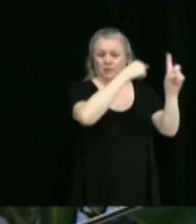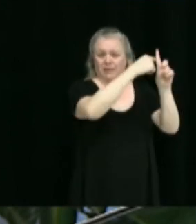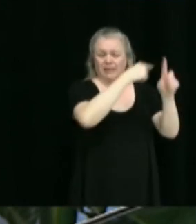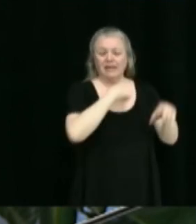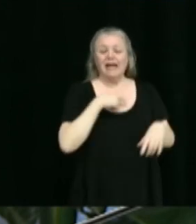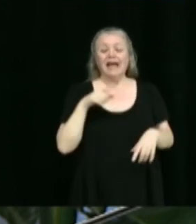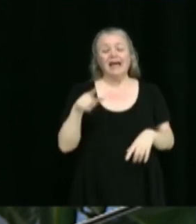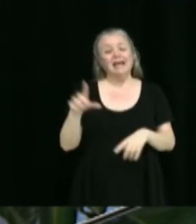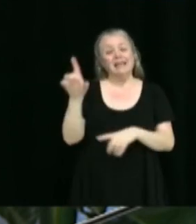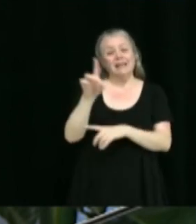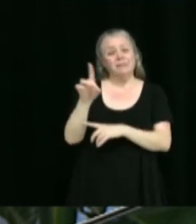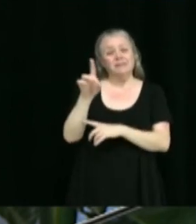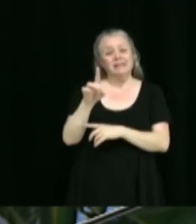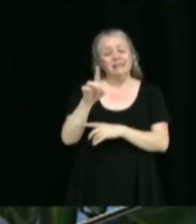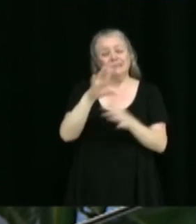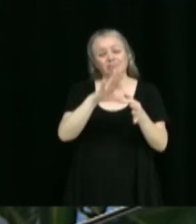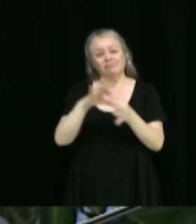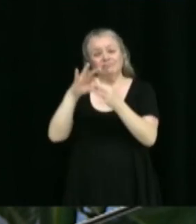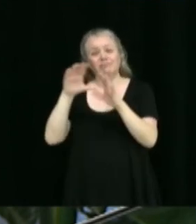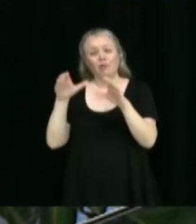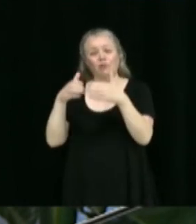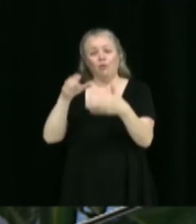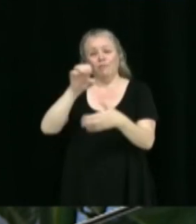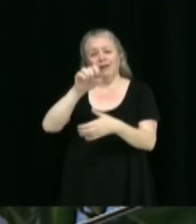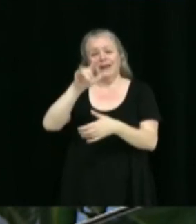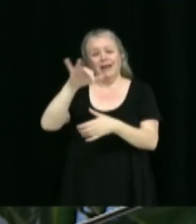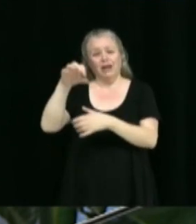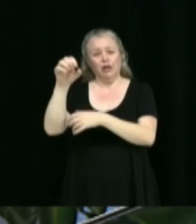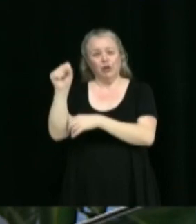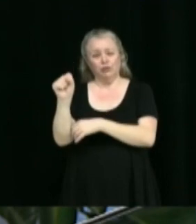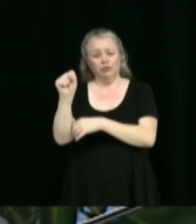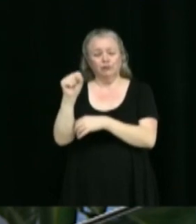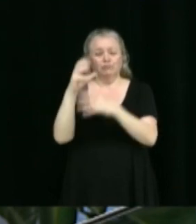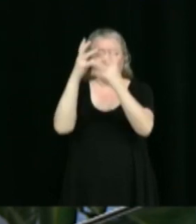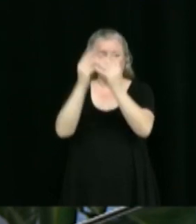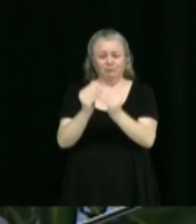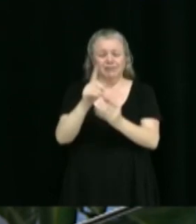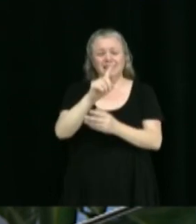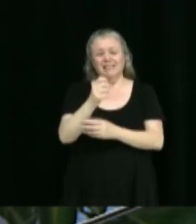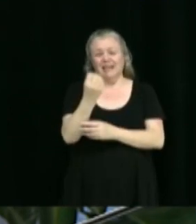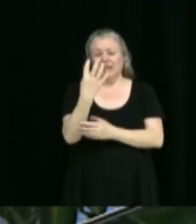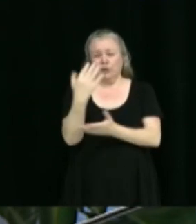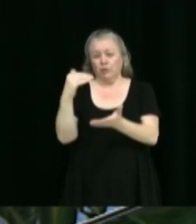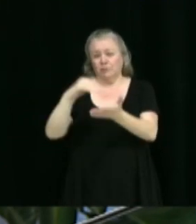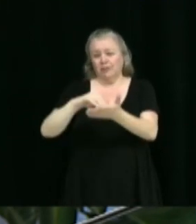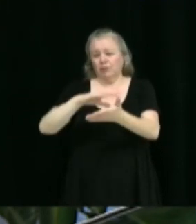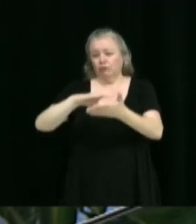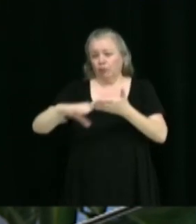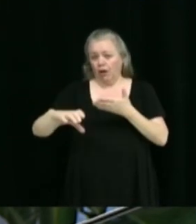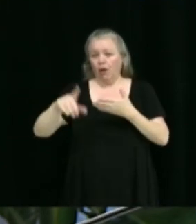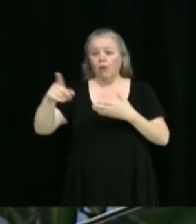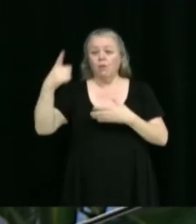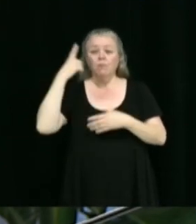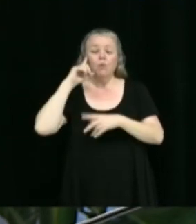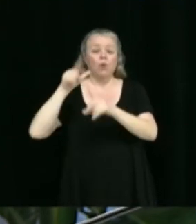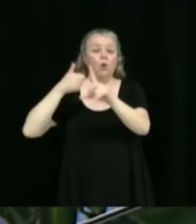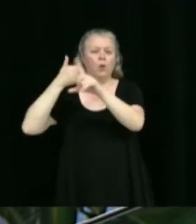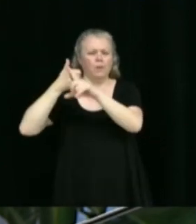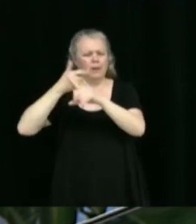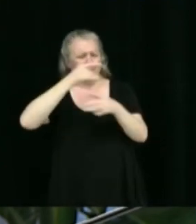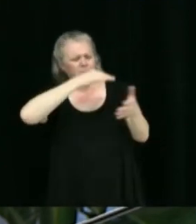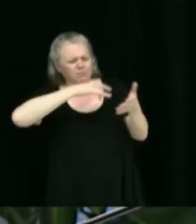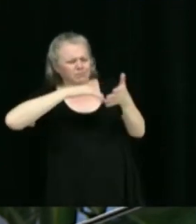du groupe Elios, pour un montant total de 114 000 $ taxes non incluses concernant la réalisation d'une étude de faisabilité.